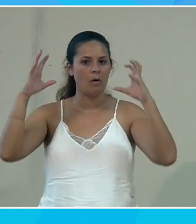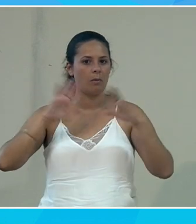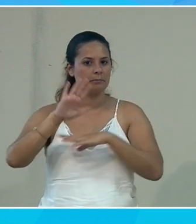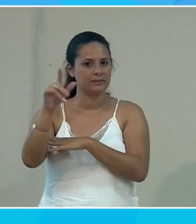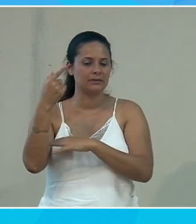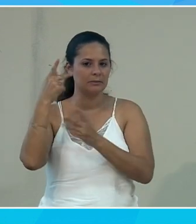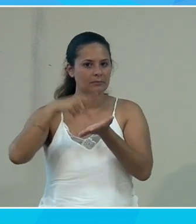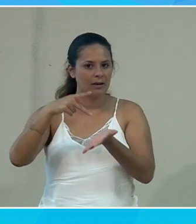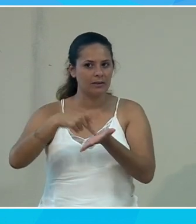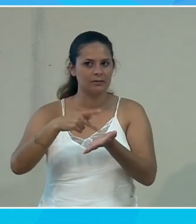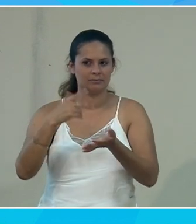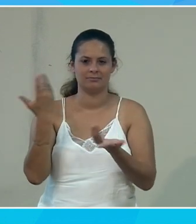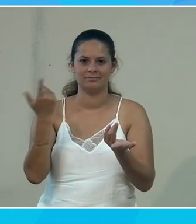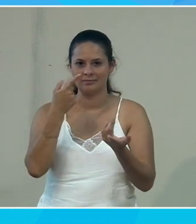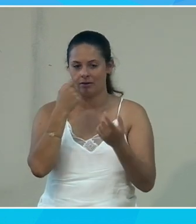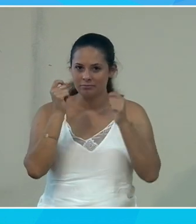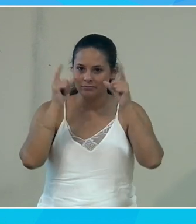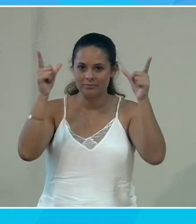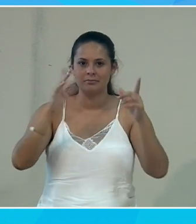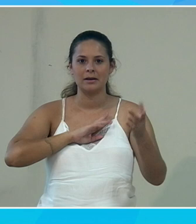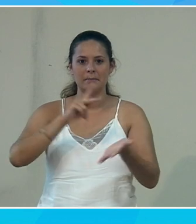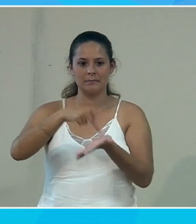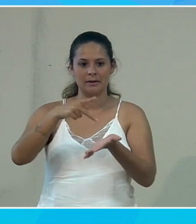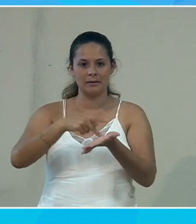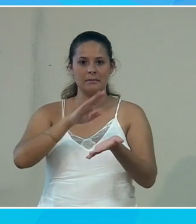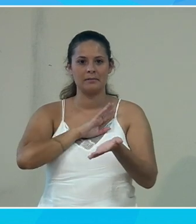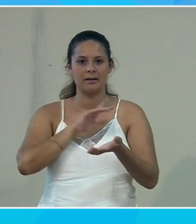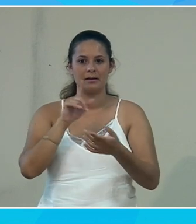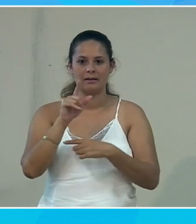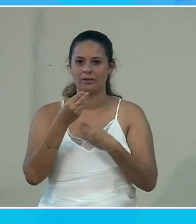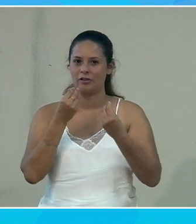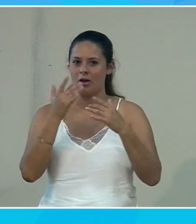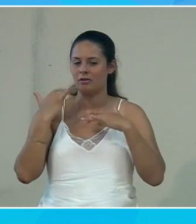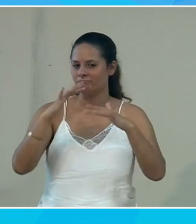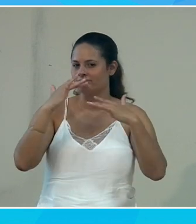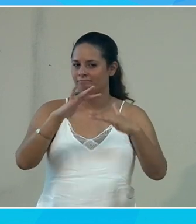Alors, je vous mets uniquement la parisienne parce que je vous envoie un petit peu de ciel gris.